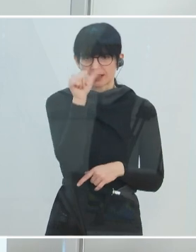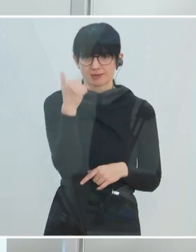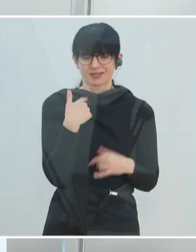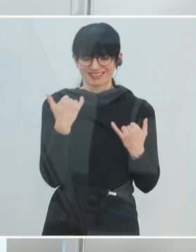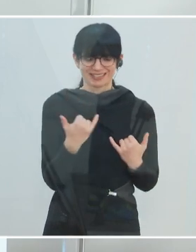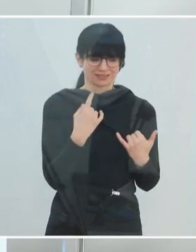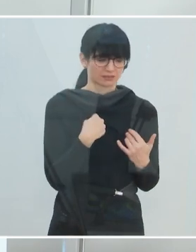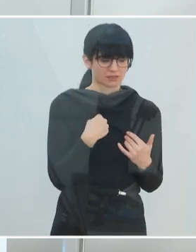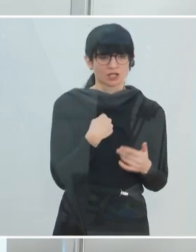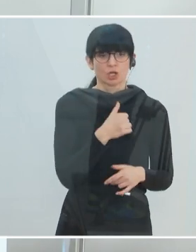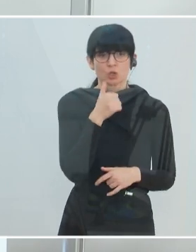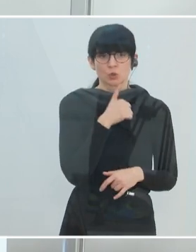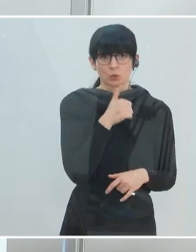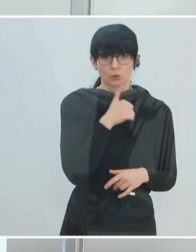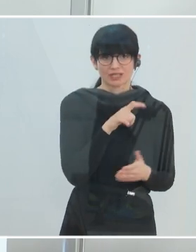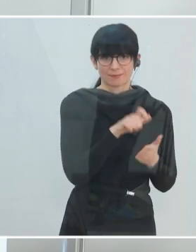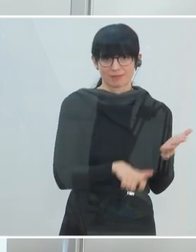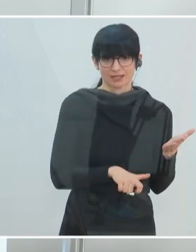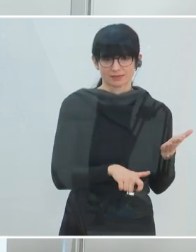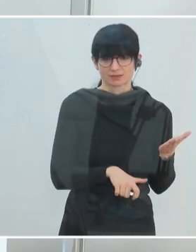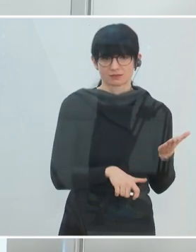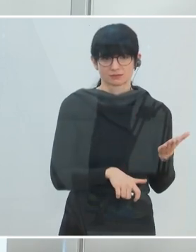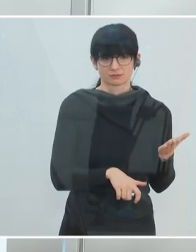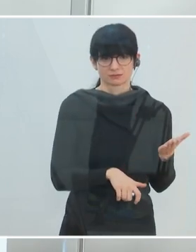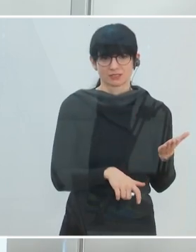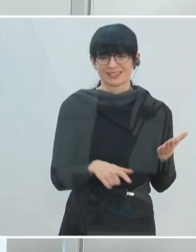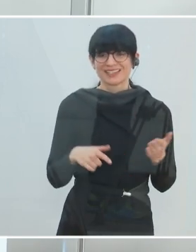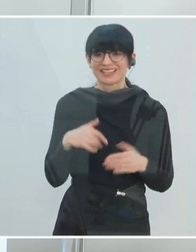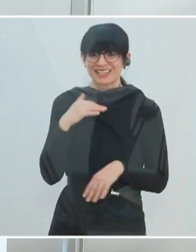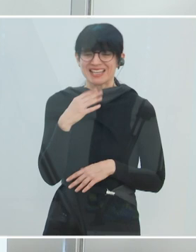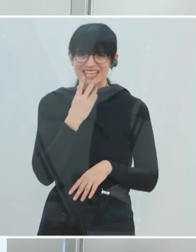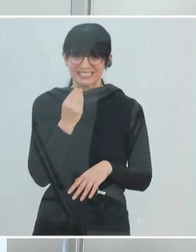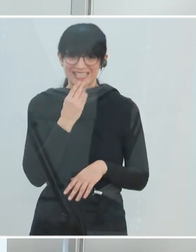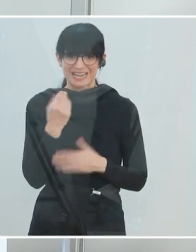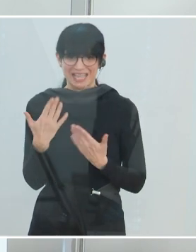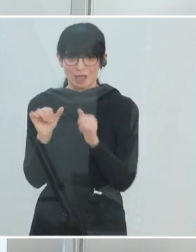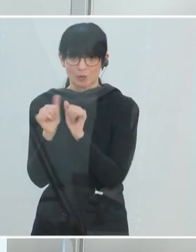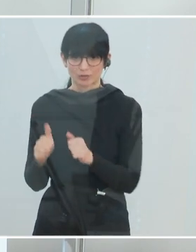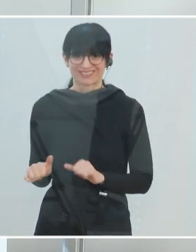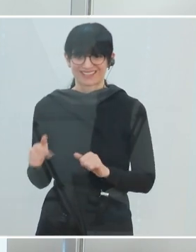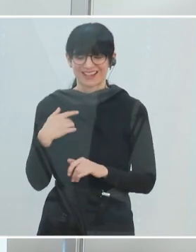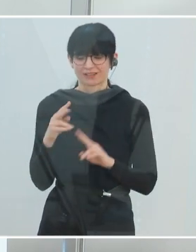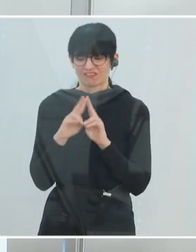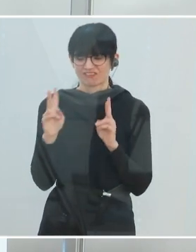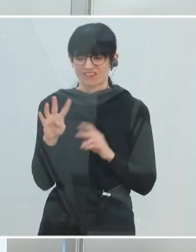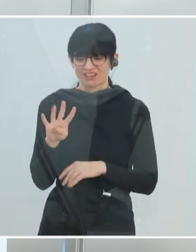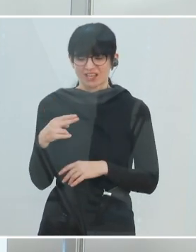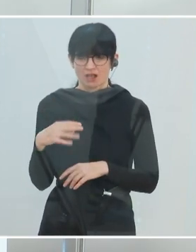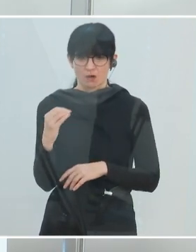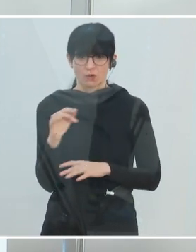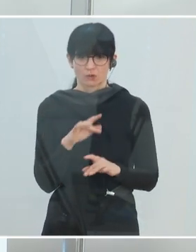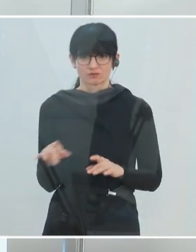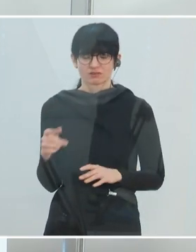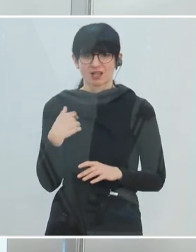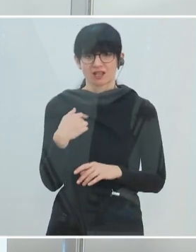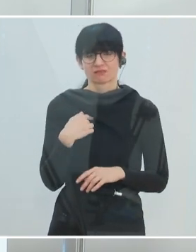jetzt eingeführter Begriff auf Basis der Entscheidungen, die es in Israel gegeben hat, des dortigen Modells. Weltgesundheitsorganisation spricht von